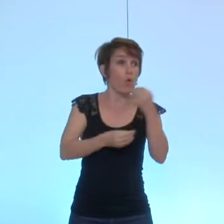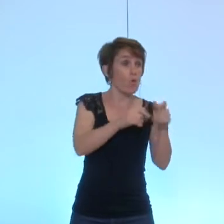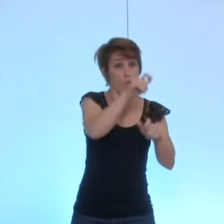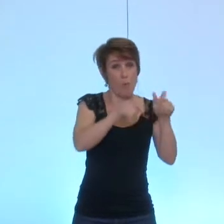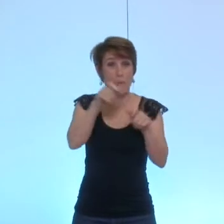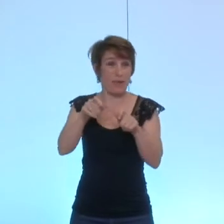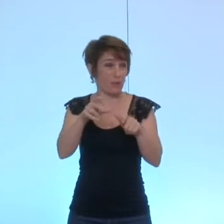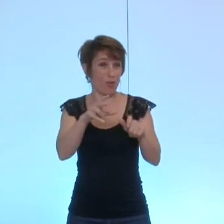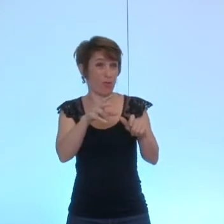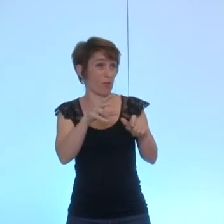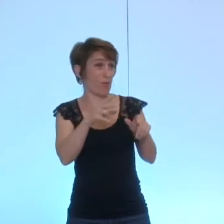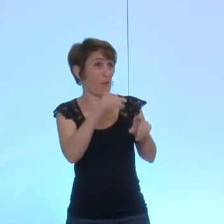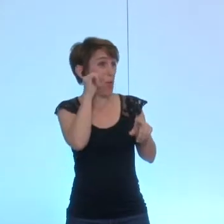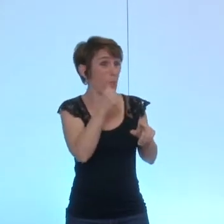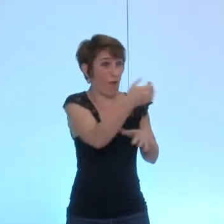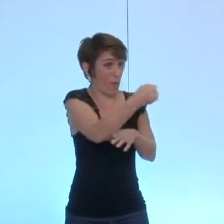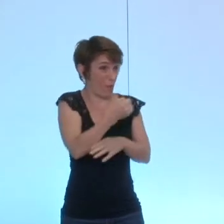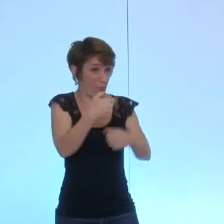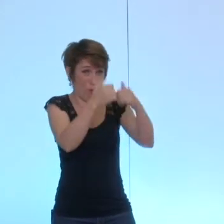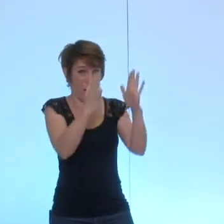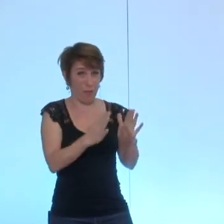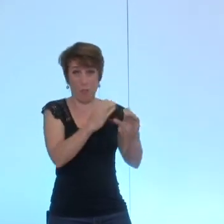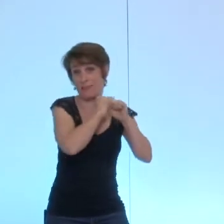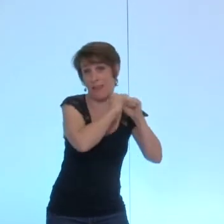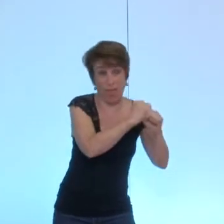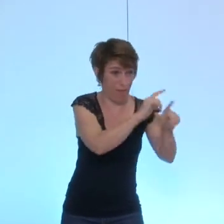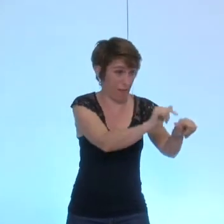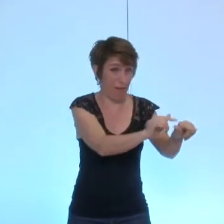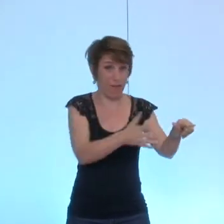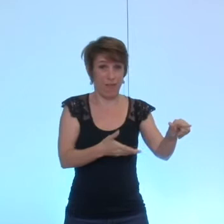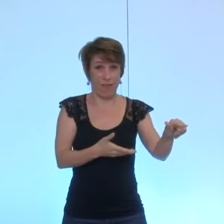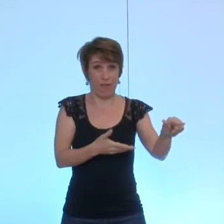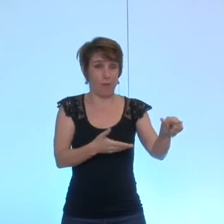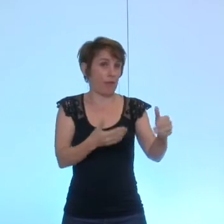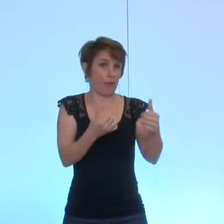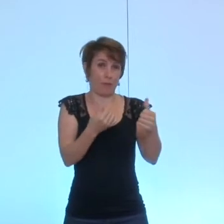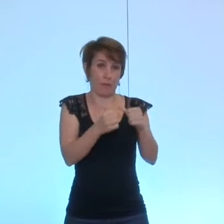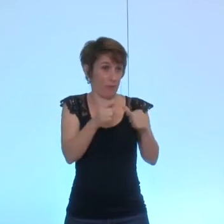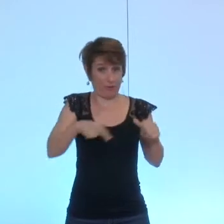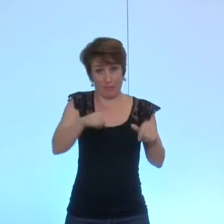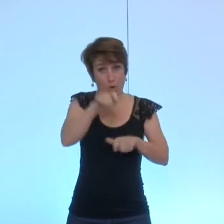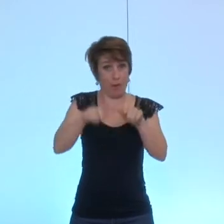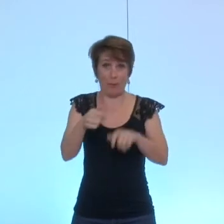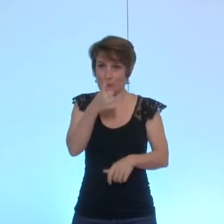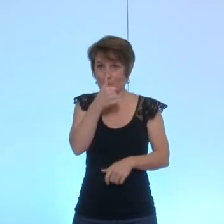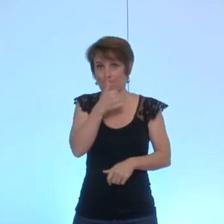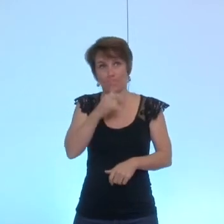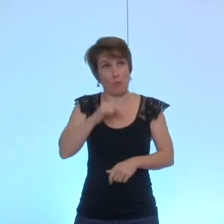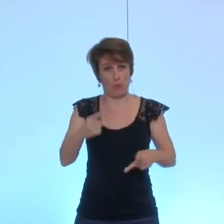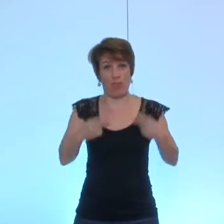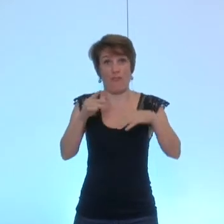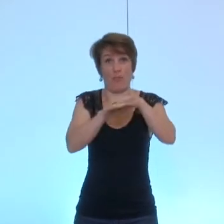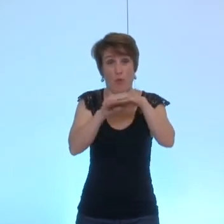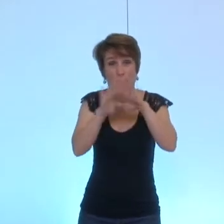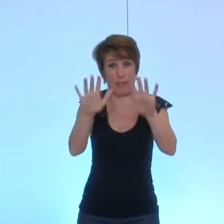domicile ont été écartés de la vie publique ou ont dû, comme vous l'avez dit précisément, dû faire de